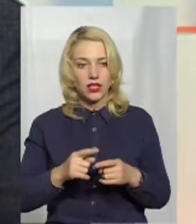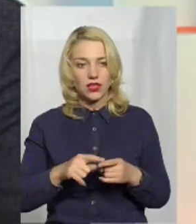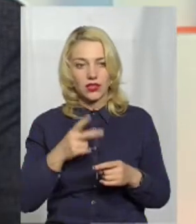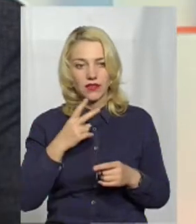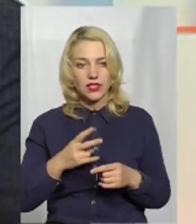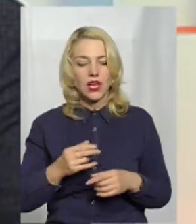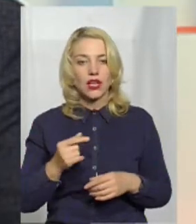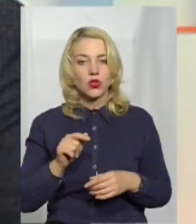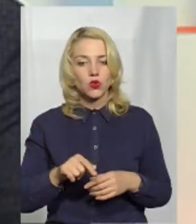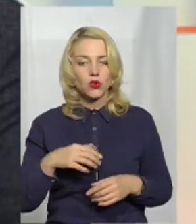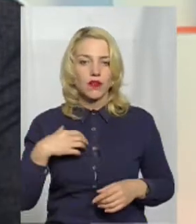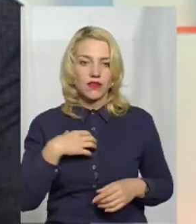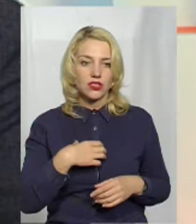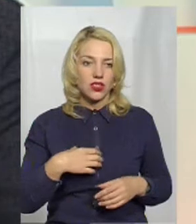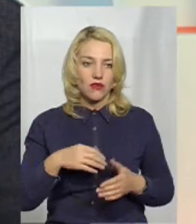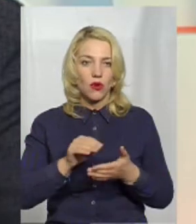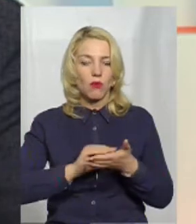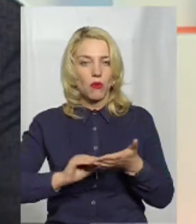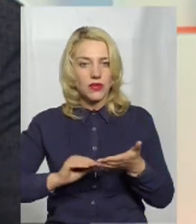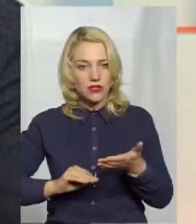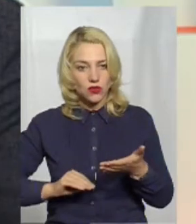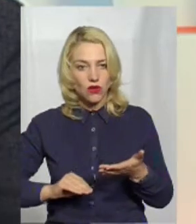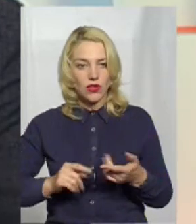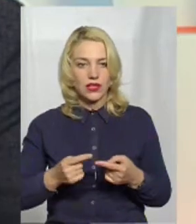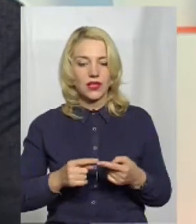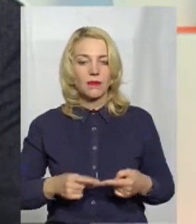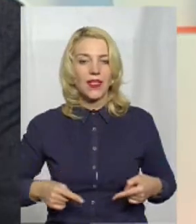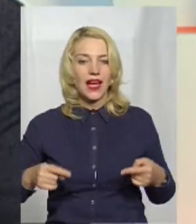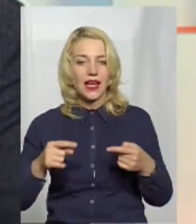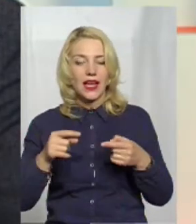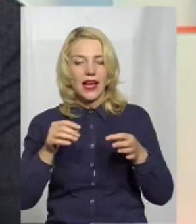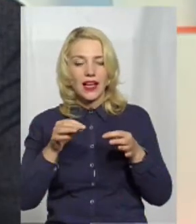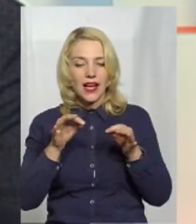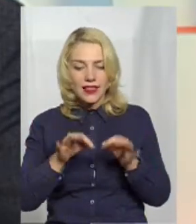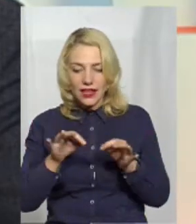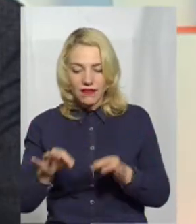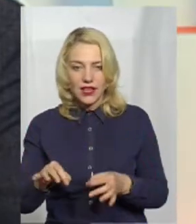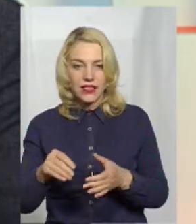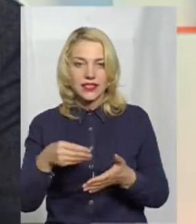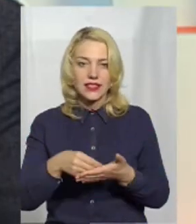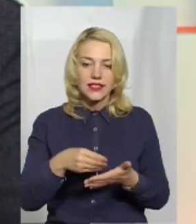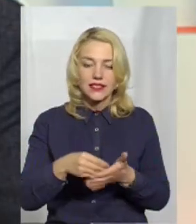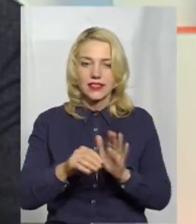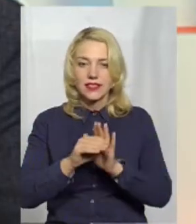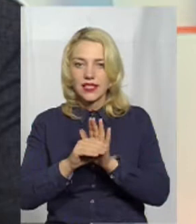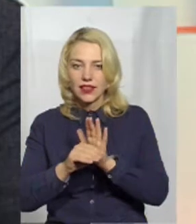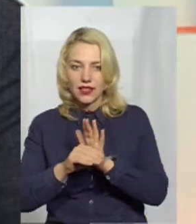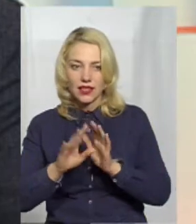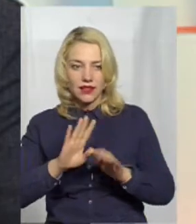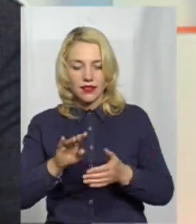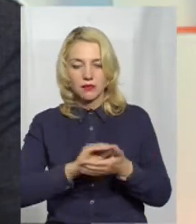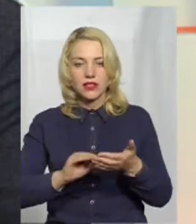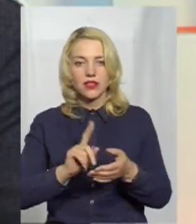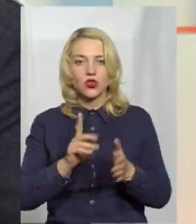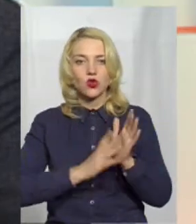менше. Тобто, дуже важливо прописувати там адекватні якісь ціни, адекватні статті. Тобто, там, не написати,